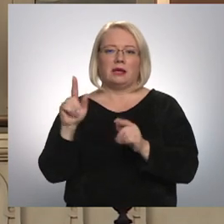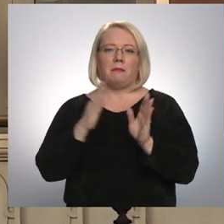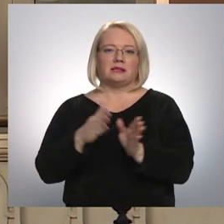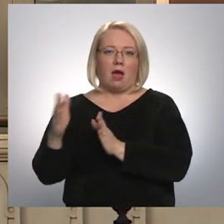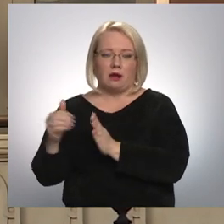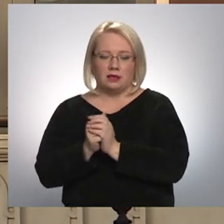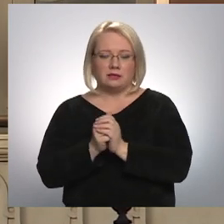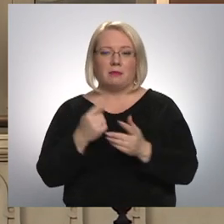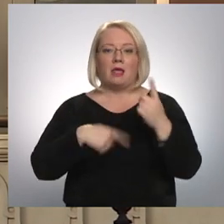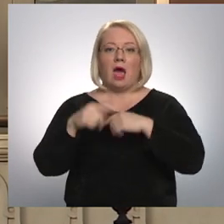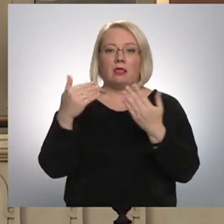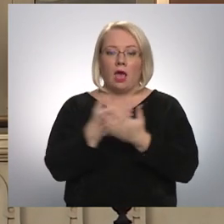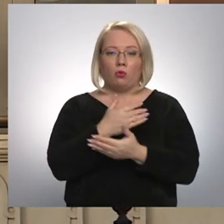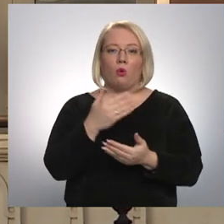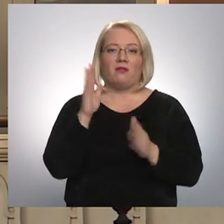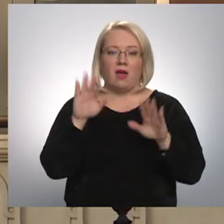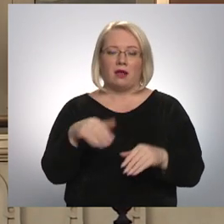pēc certifikāta saņemšanas.